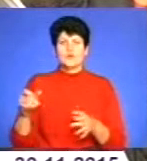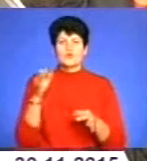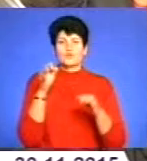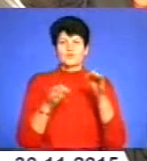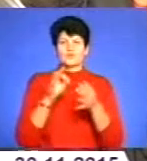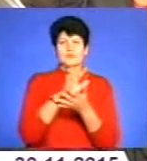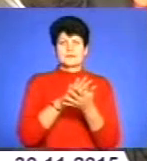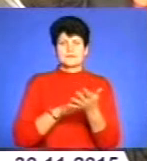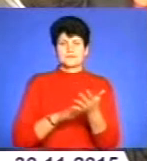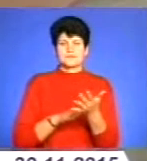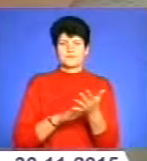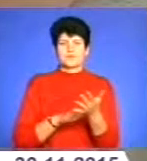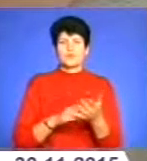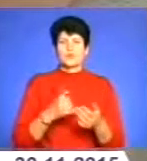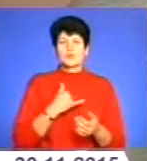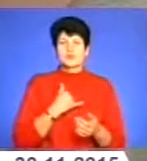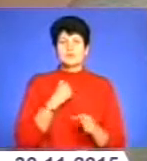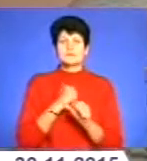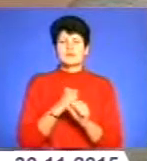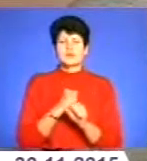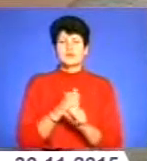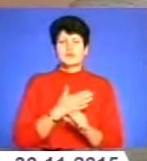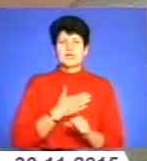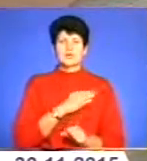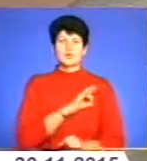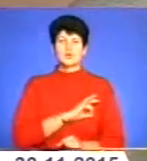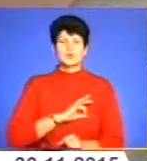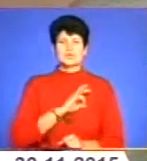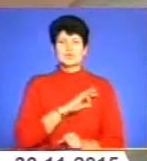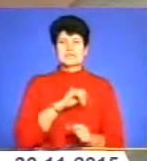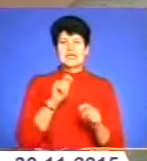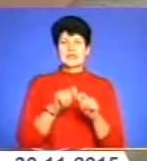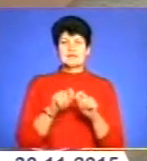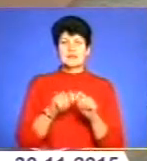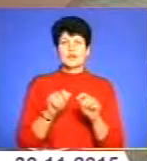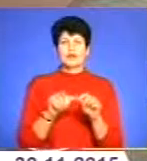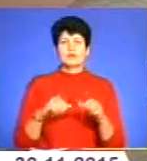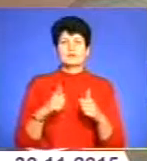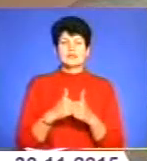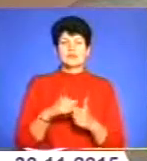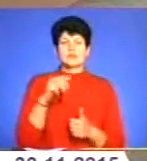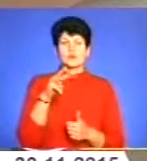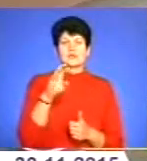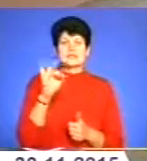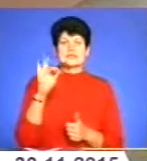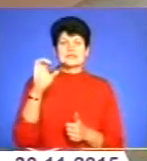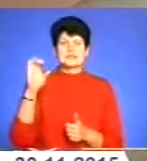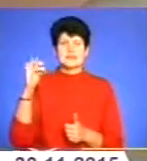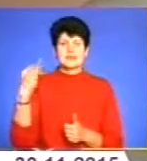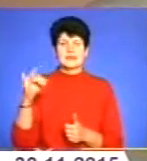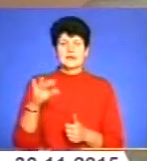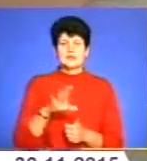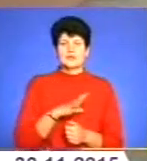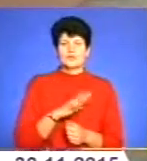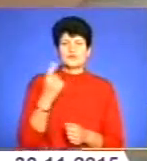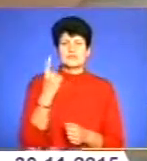позовах. У нас працюють наші юристи, наш експертний комітет, це такі, як Микола Сіри, який був одним з